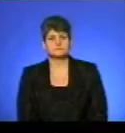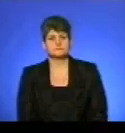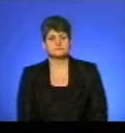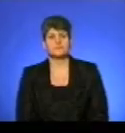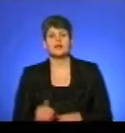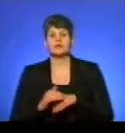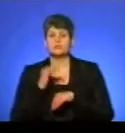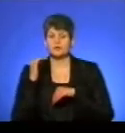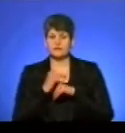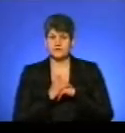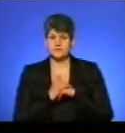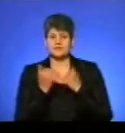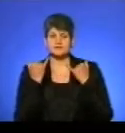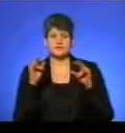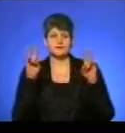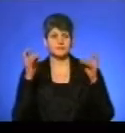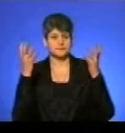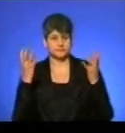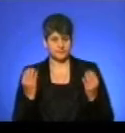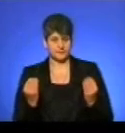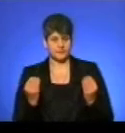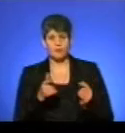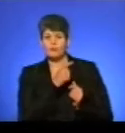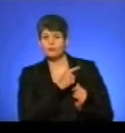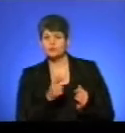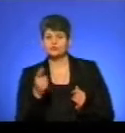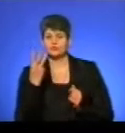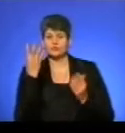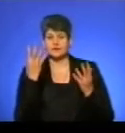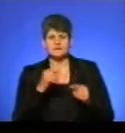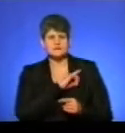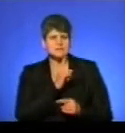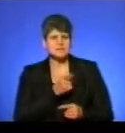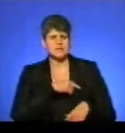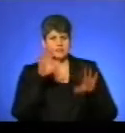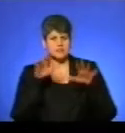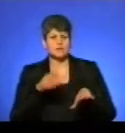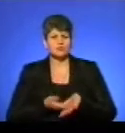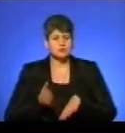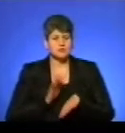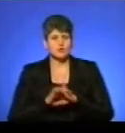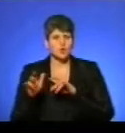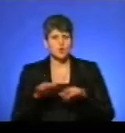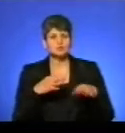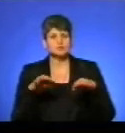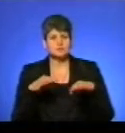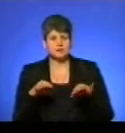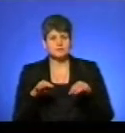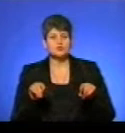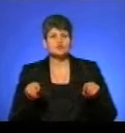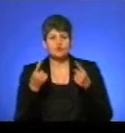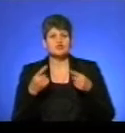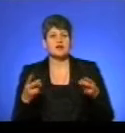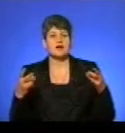Доброго вечора! В ефірі тема дня. Впродовж трьох днів сильний сніг ускладнює рух транспортних засобів, створюючи аврійні